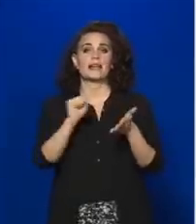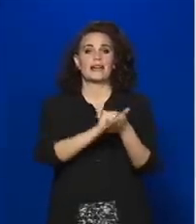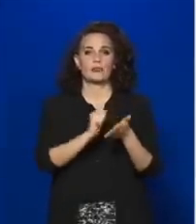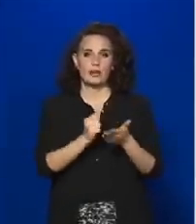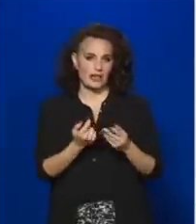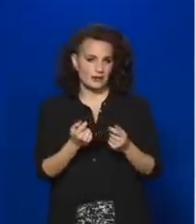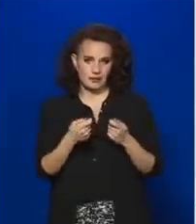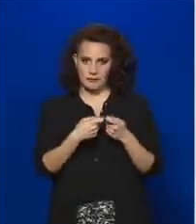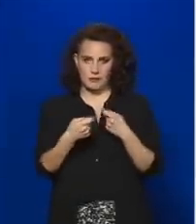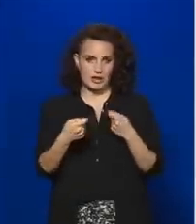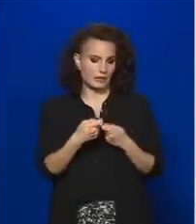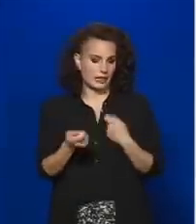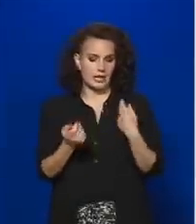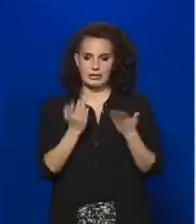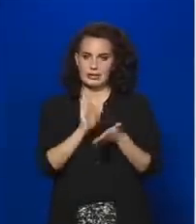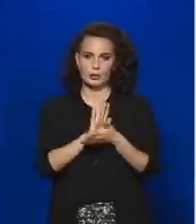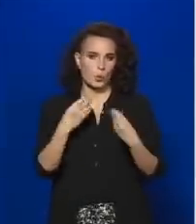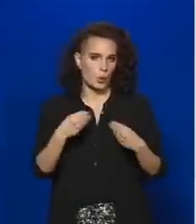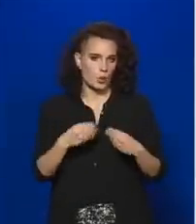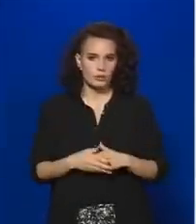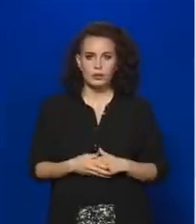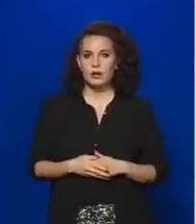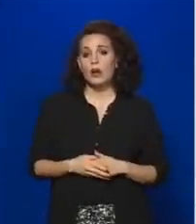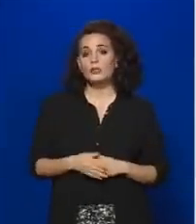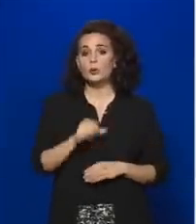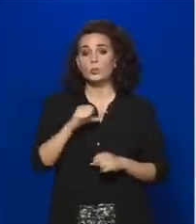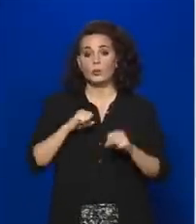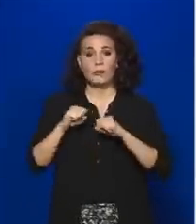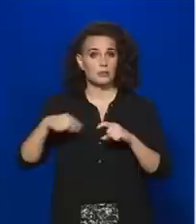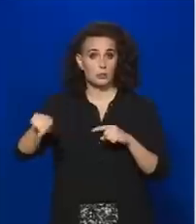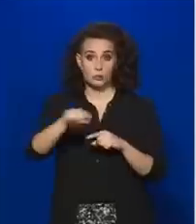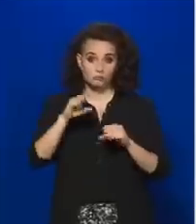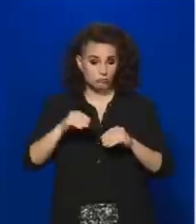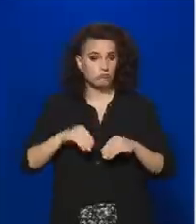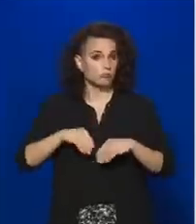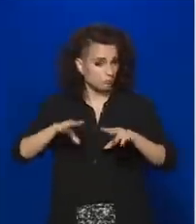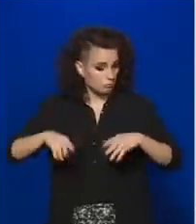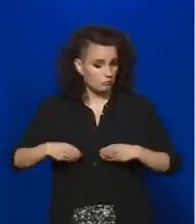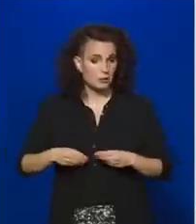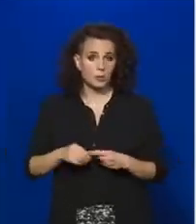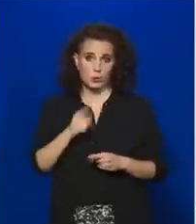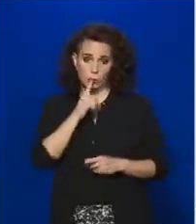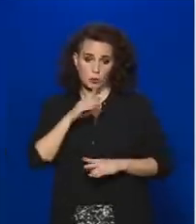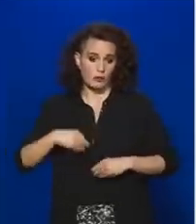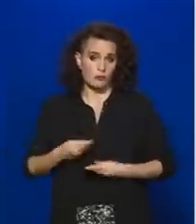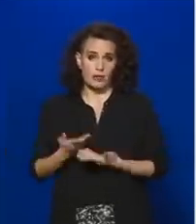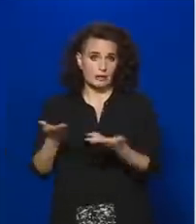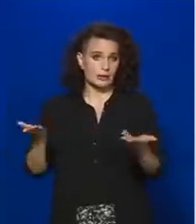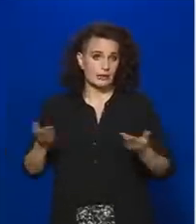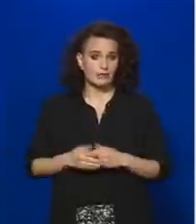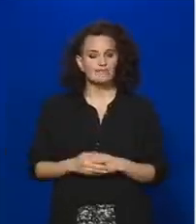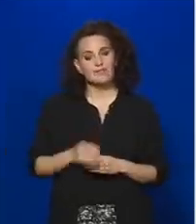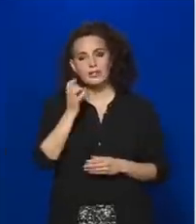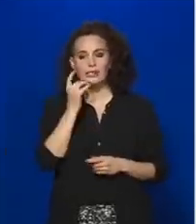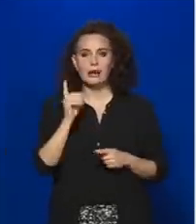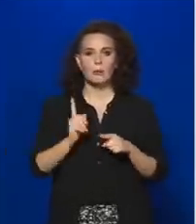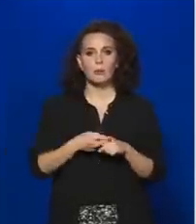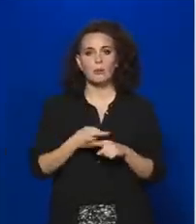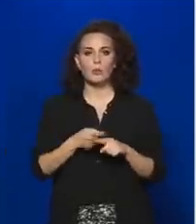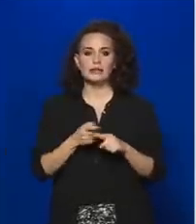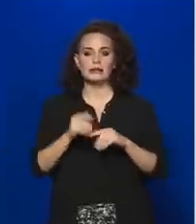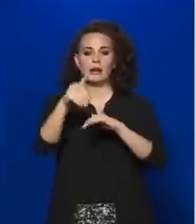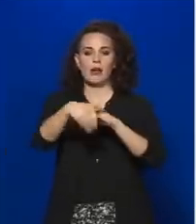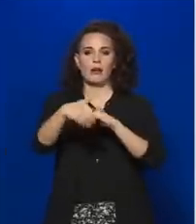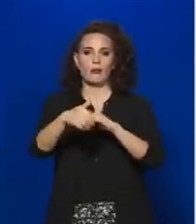ez indokolt. Az önkormányzatok közül ezt egyébként sokan el is fogadták és tudomásul is vették. Inkább politikai felhangja vannak az ezzel